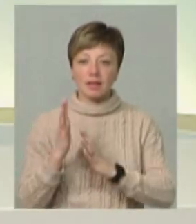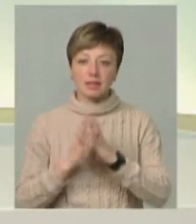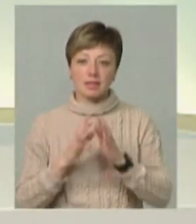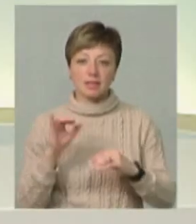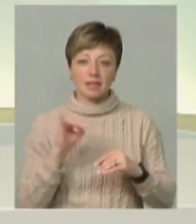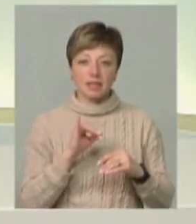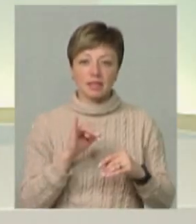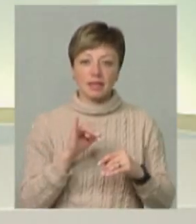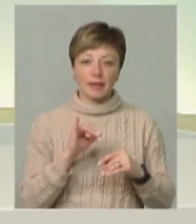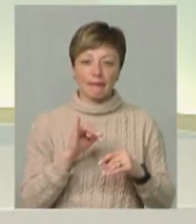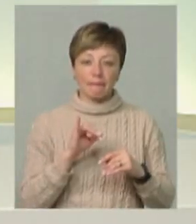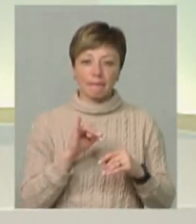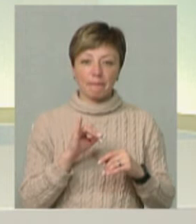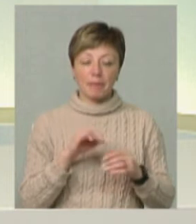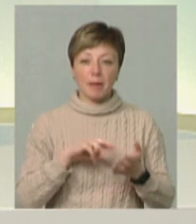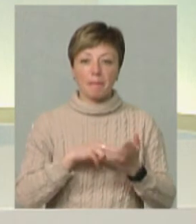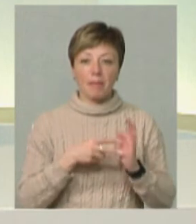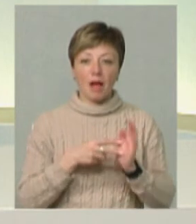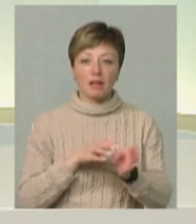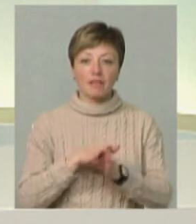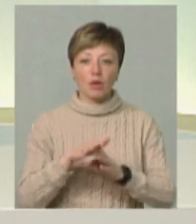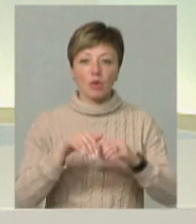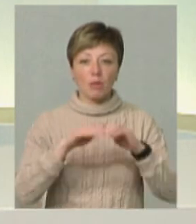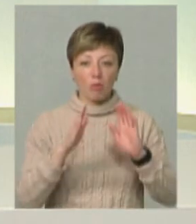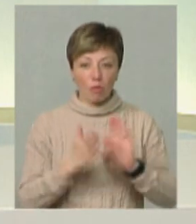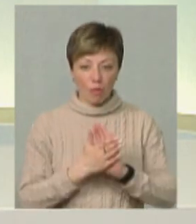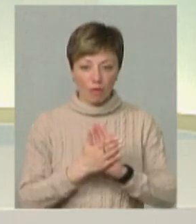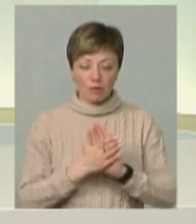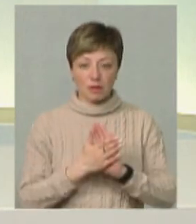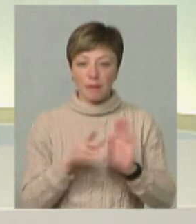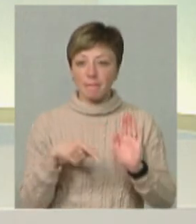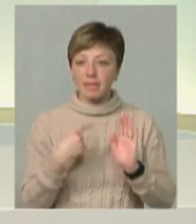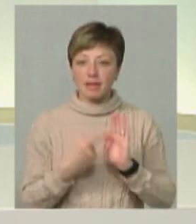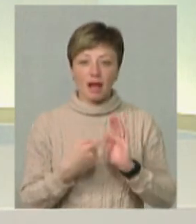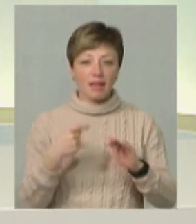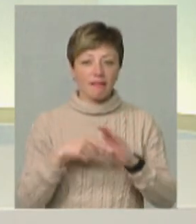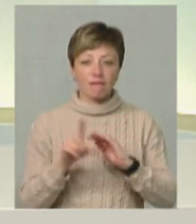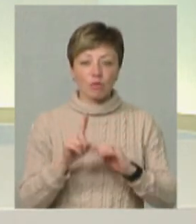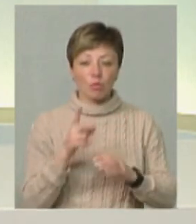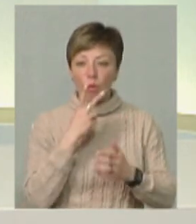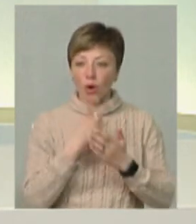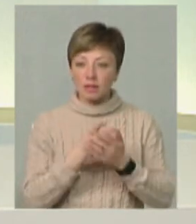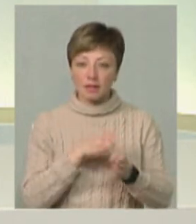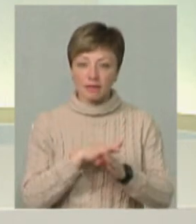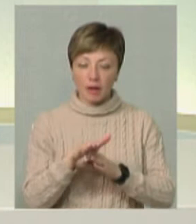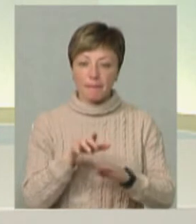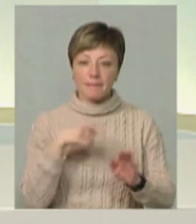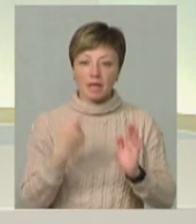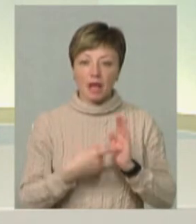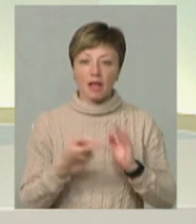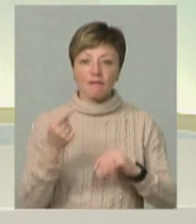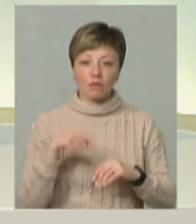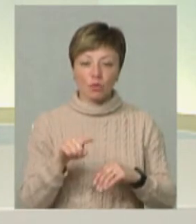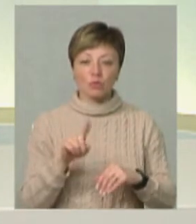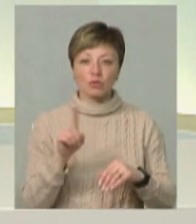І ми цей план виконали в повній мірі, так би мовити. І питання не в тому, щоб виконати показник, а питання в тому, щоб